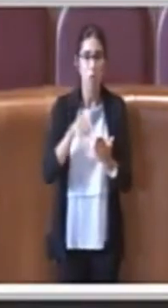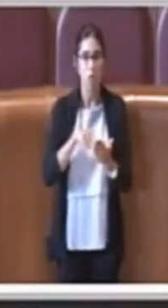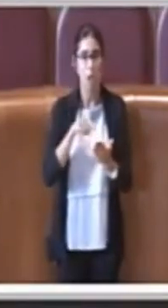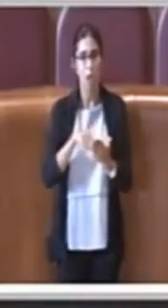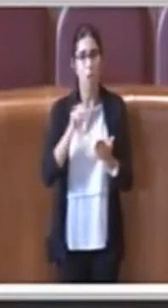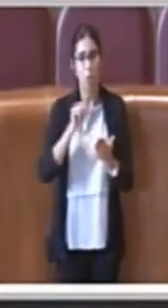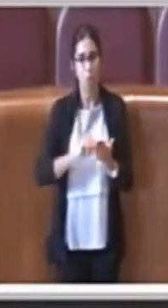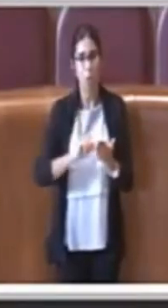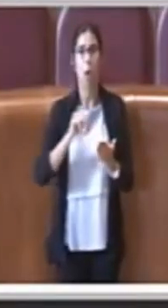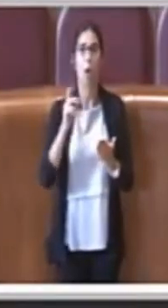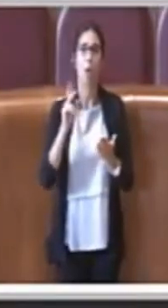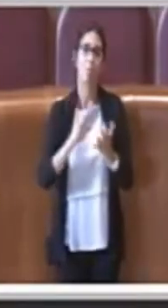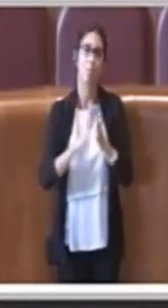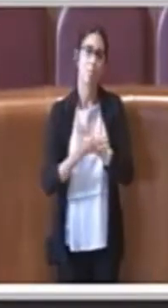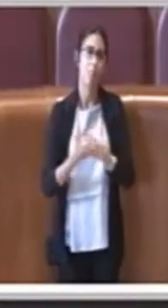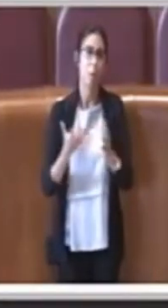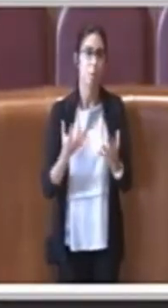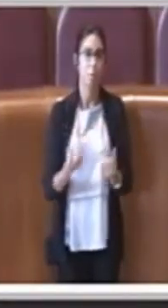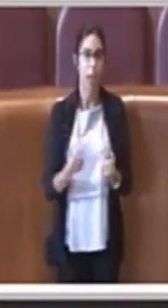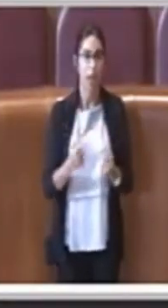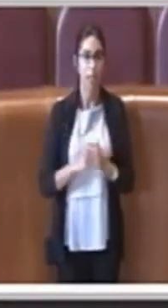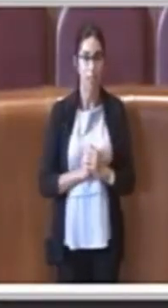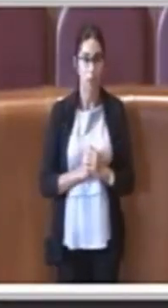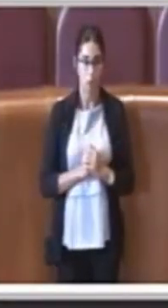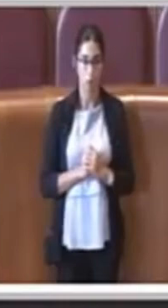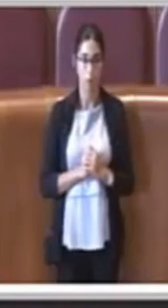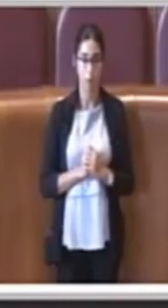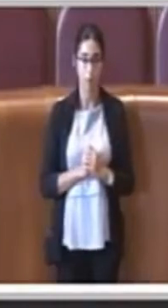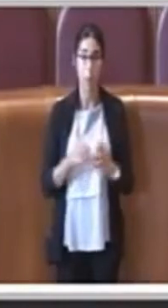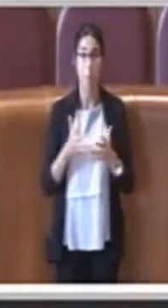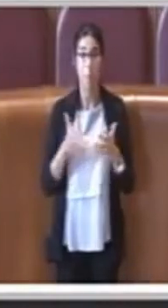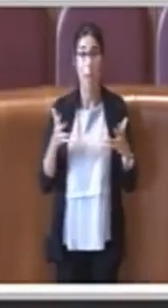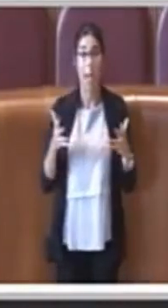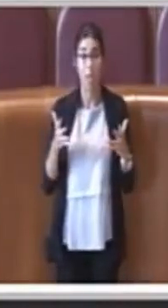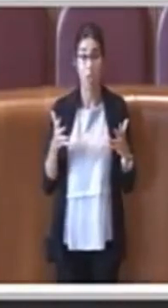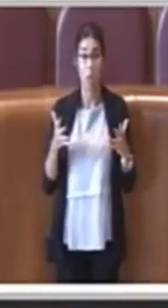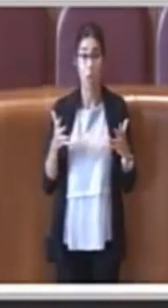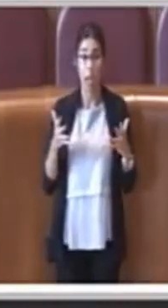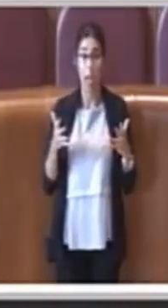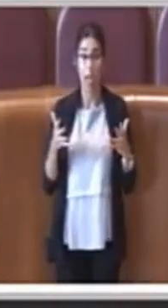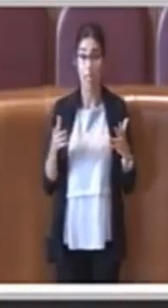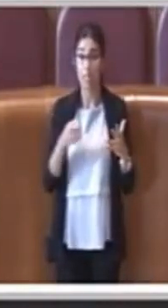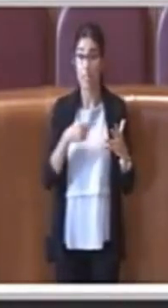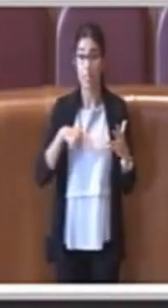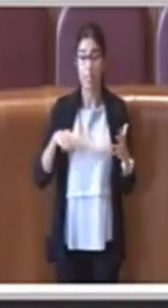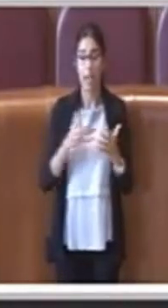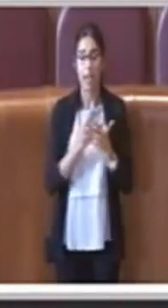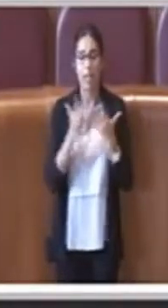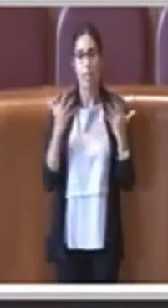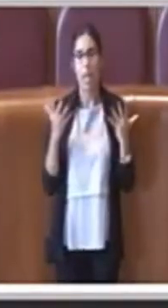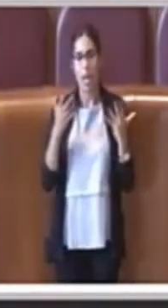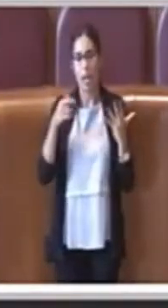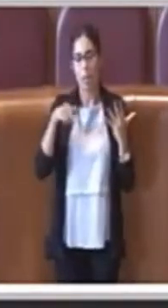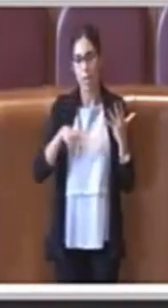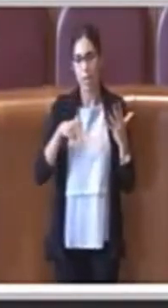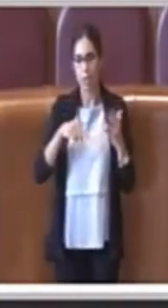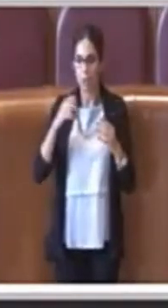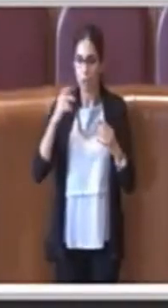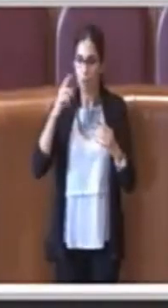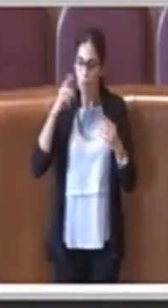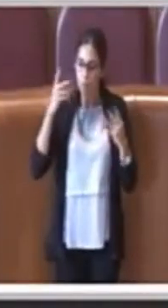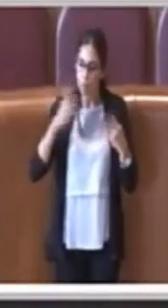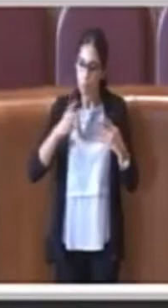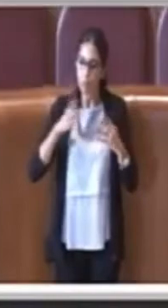vedere. Per quanto riguarda la maggioranza, ovviamente stiamo ragionando di un testo che ha delle